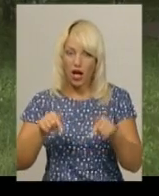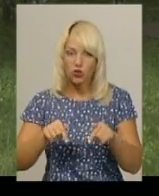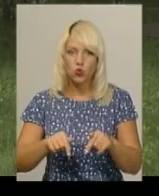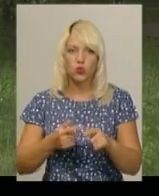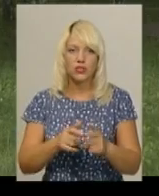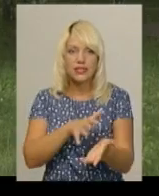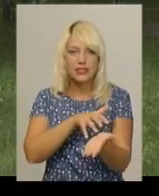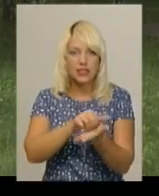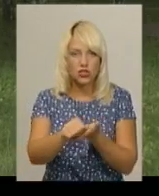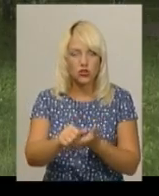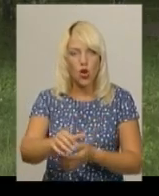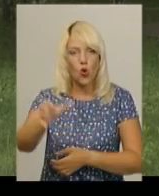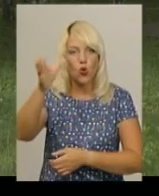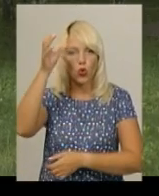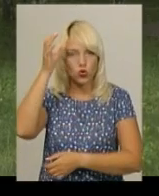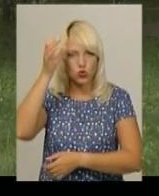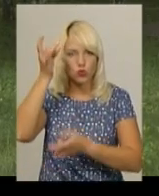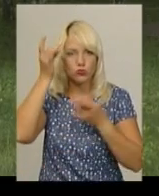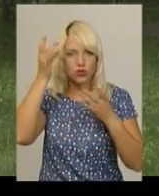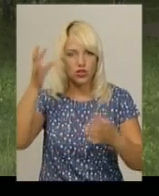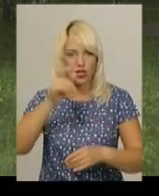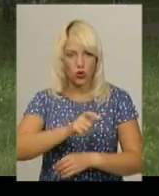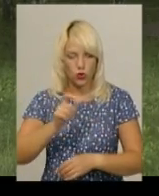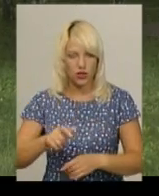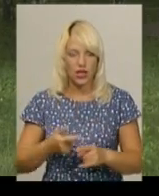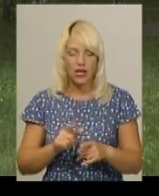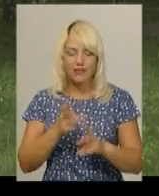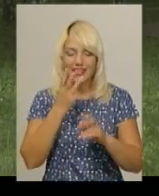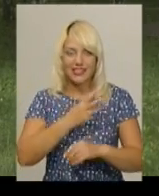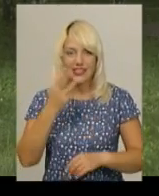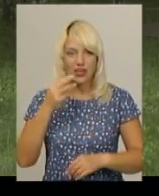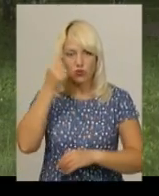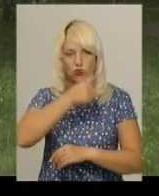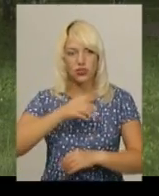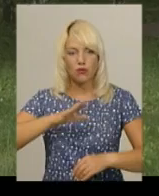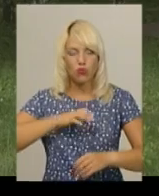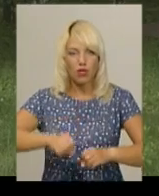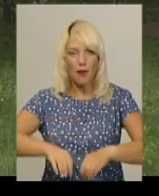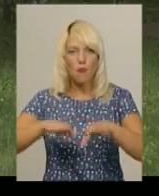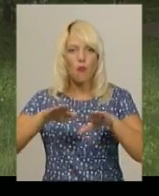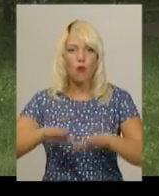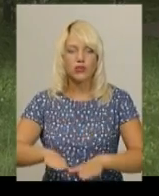моральні люди. І в 1933 році була постанова